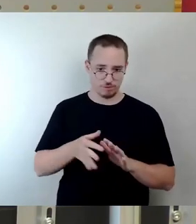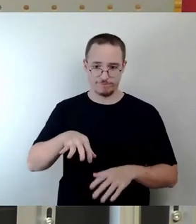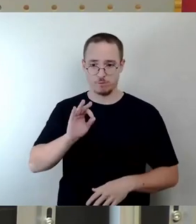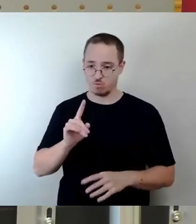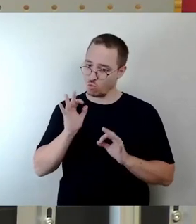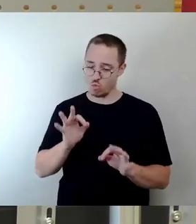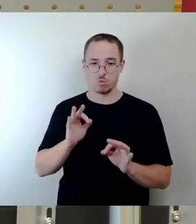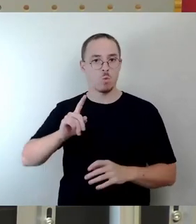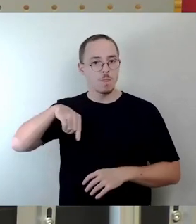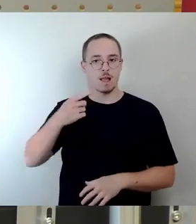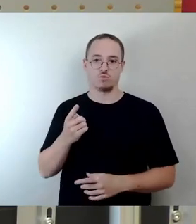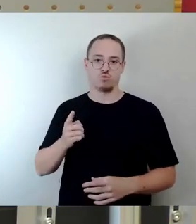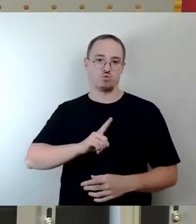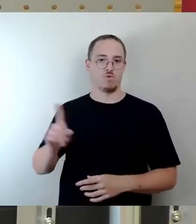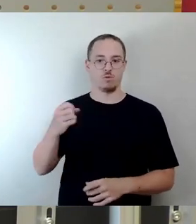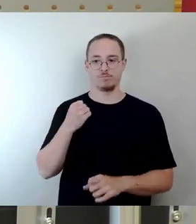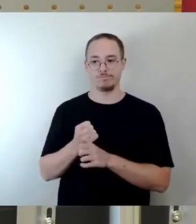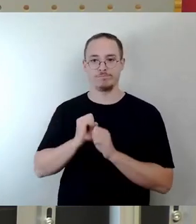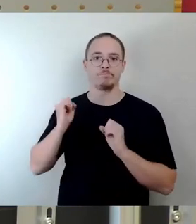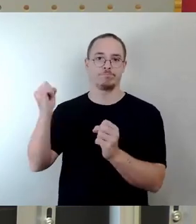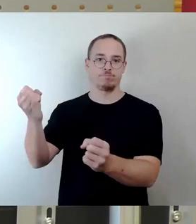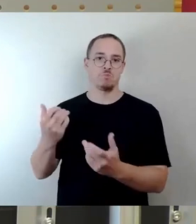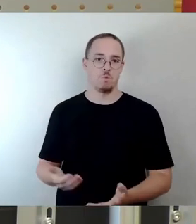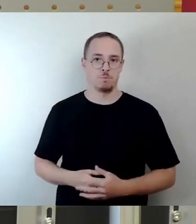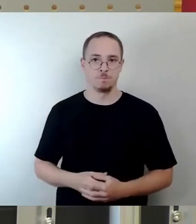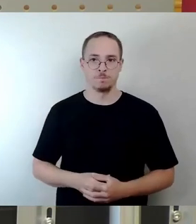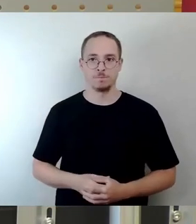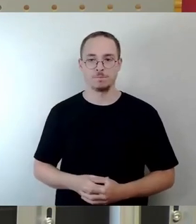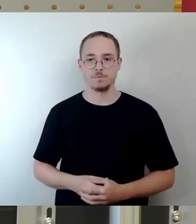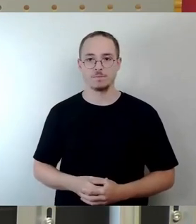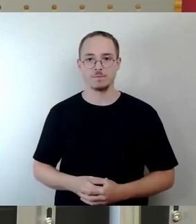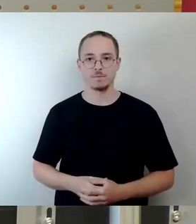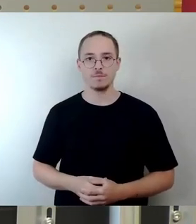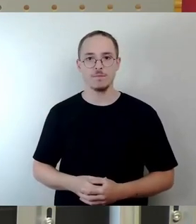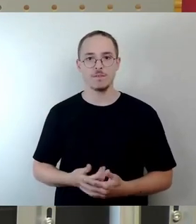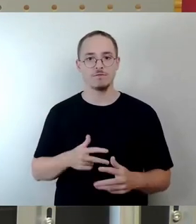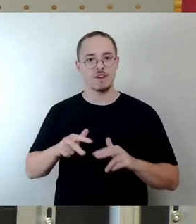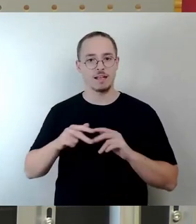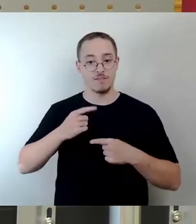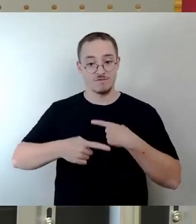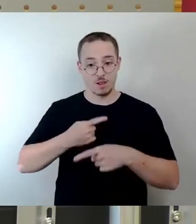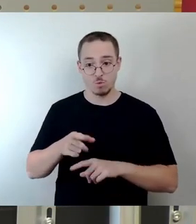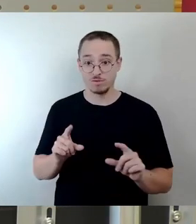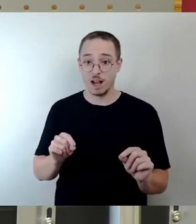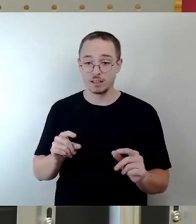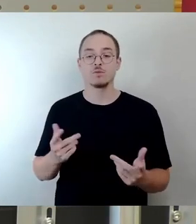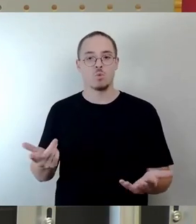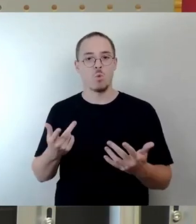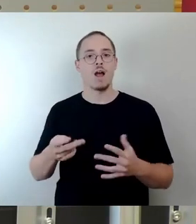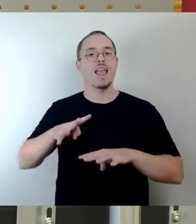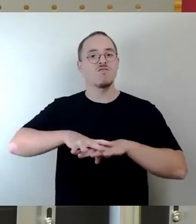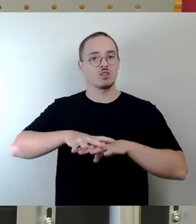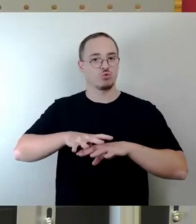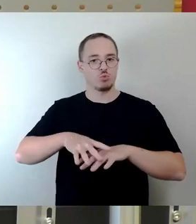aber auch direkt ins Machen kommen. Verkehrsentwicklung bedeutet, Infrastruktur zu errichten, zu bauen und weiterzuentwickeln. Wir brauchen in Dresden noch